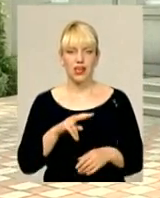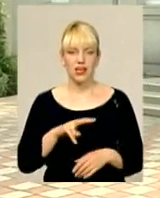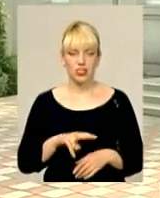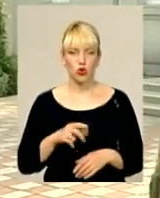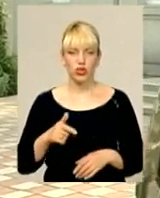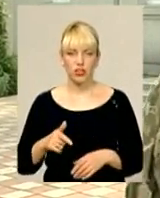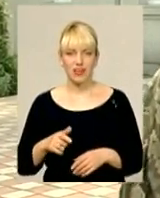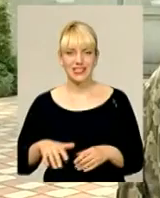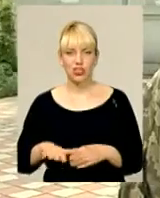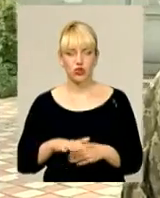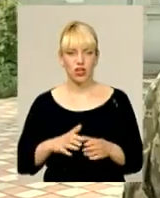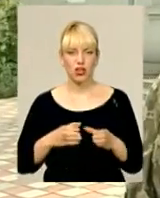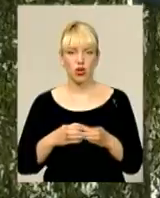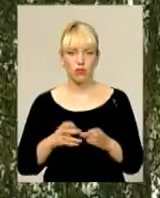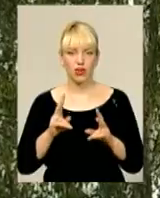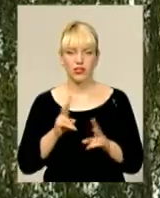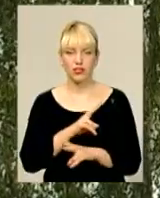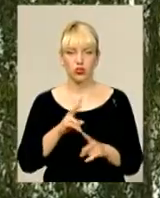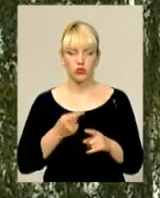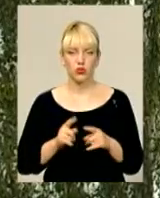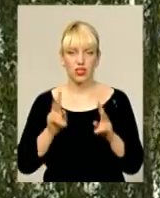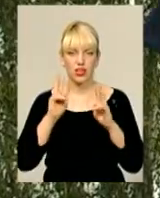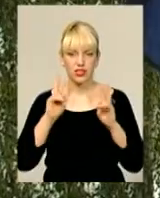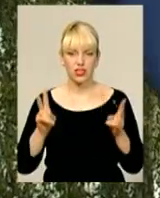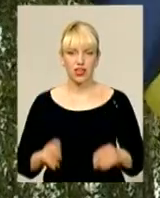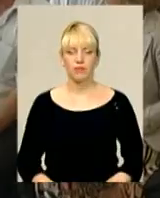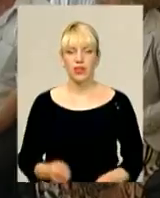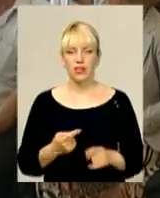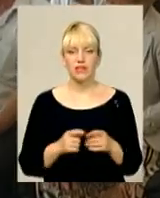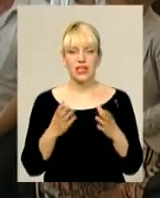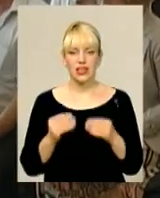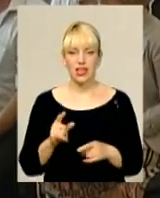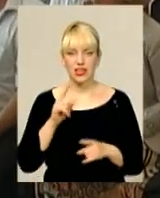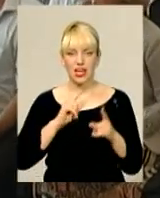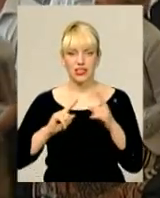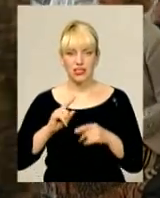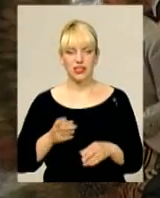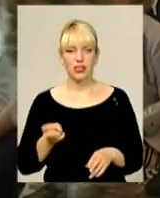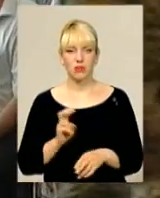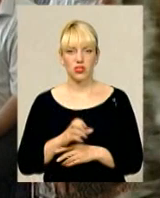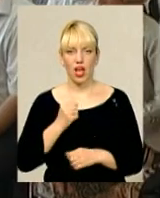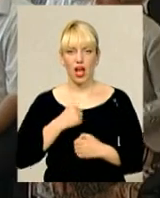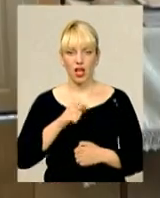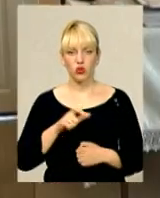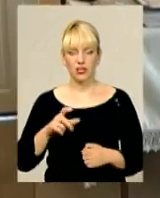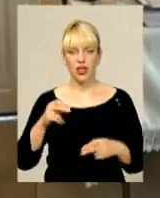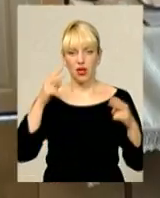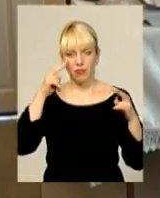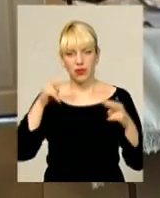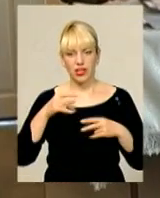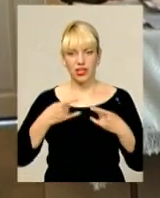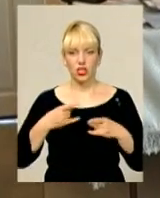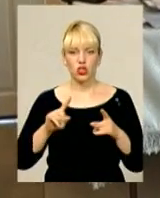територіальна громада, ніхто про це не знає. У цей день на засідання сесії атовці прийшли подати заяви при телекамерах, щоб